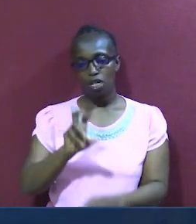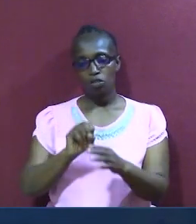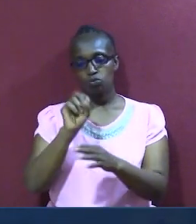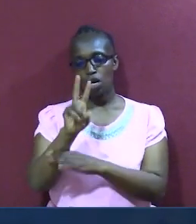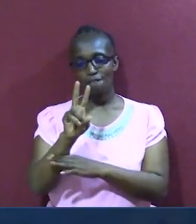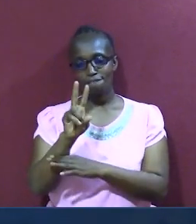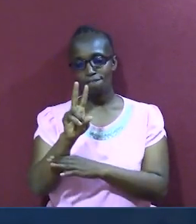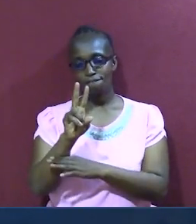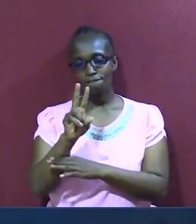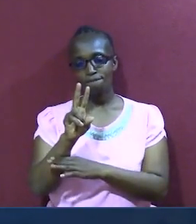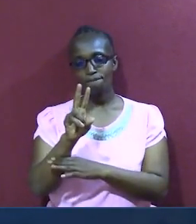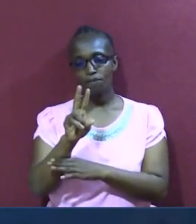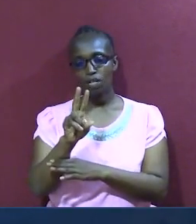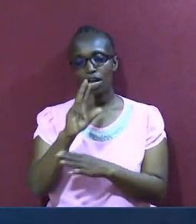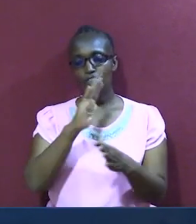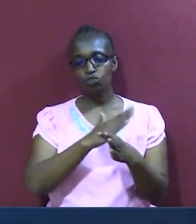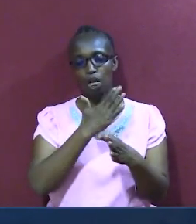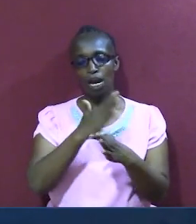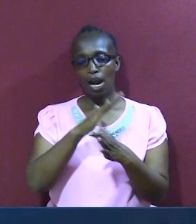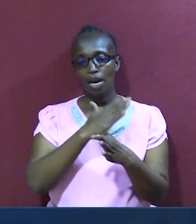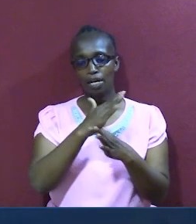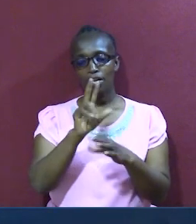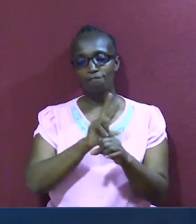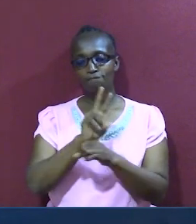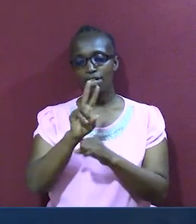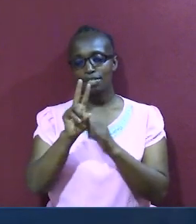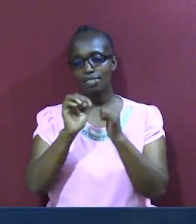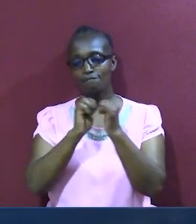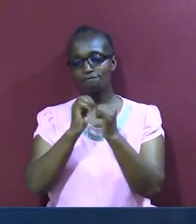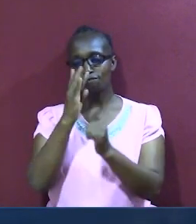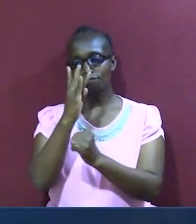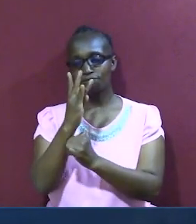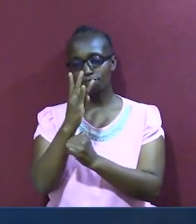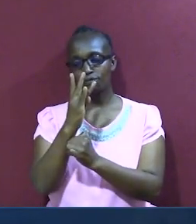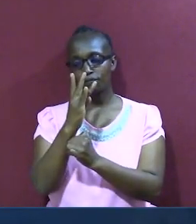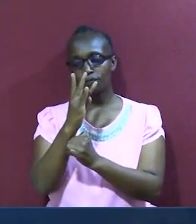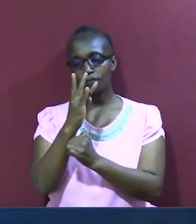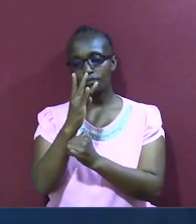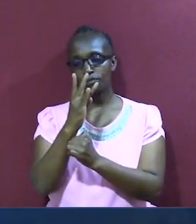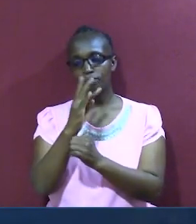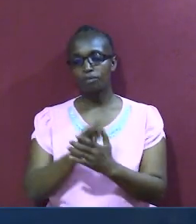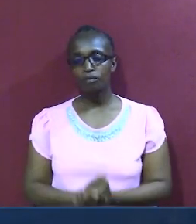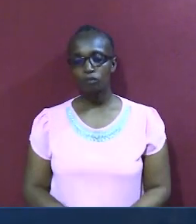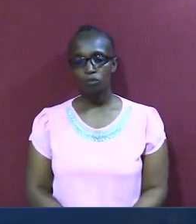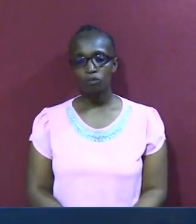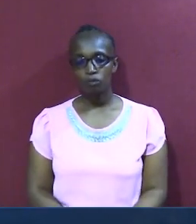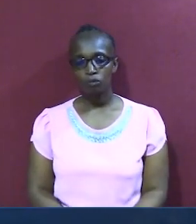nitasoma mstari wa kumi na ine. Na tutaweza kubarikiwa.